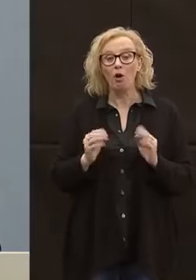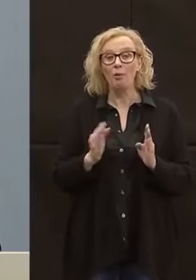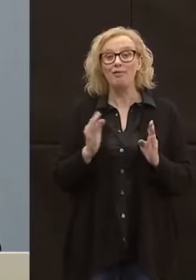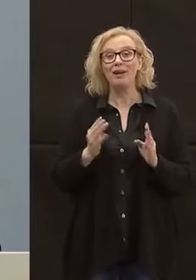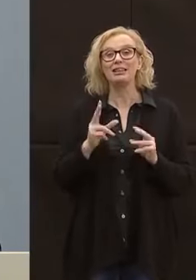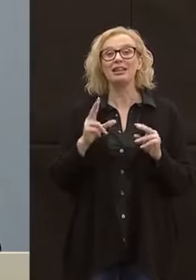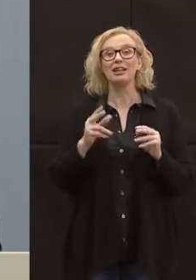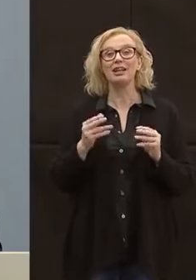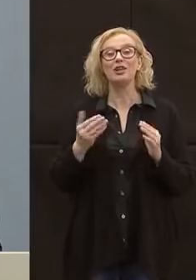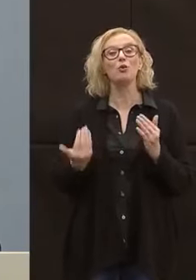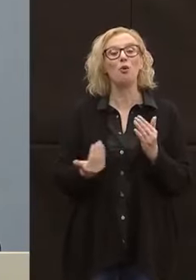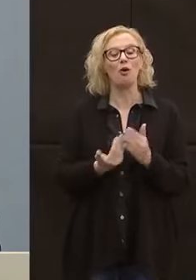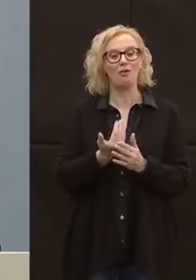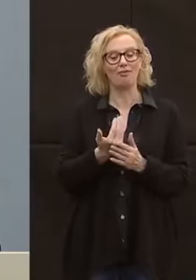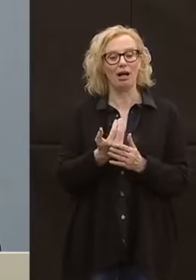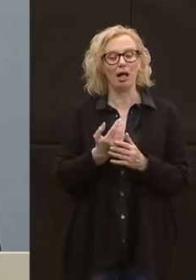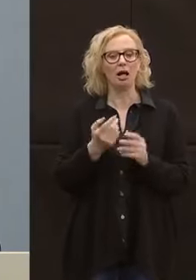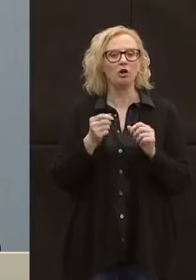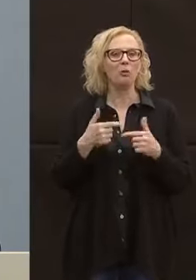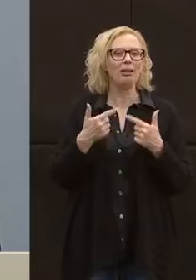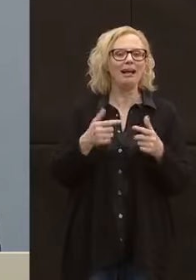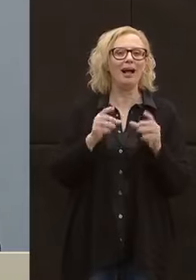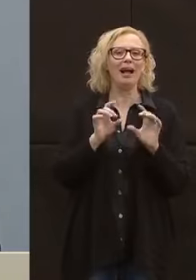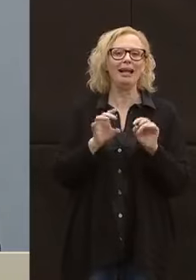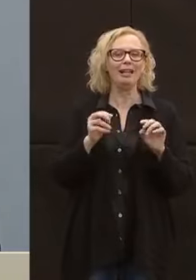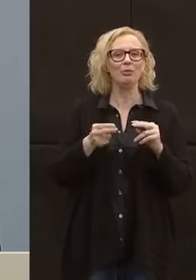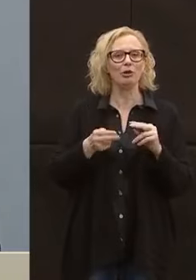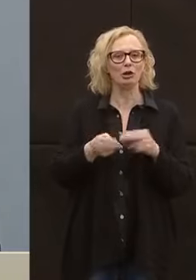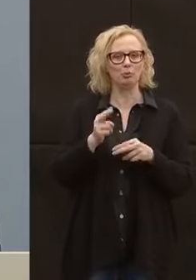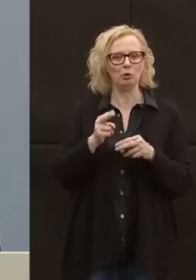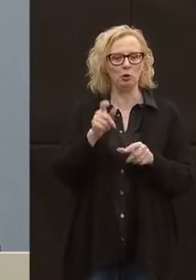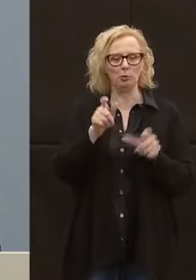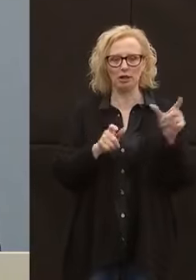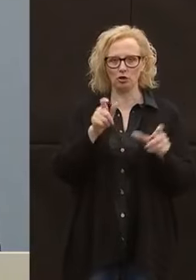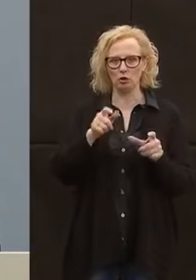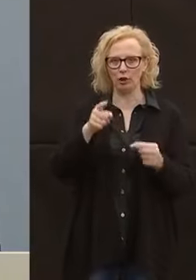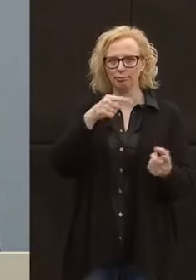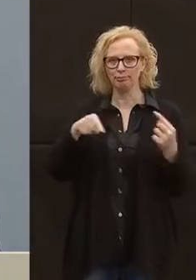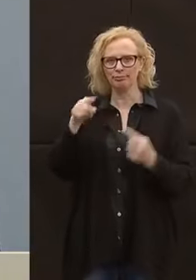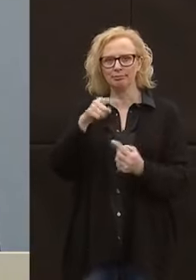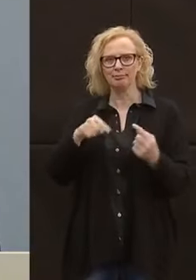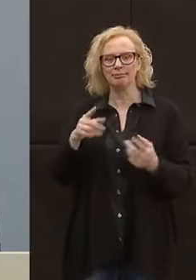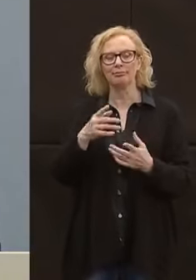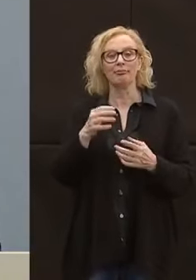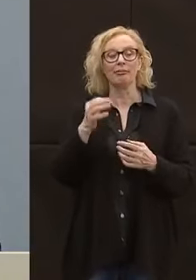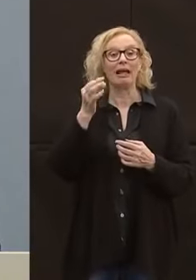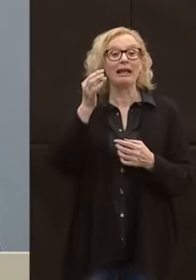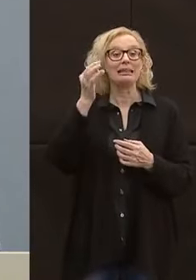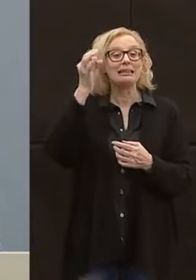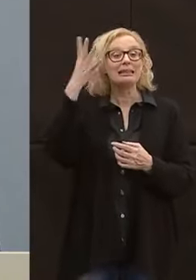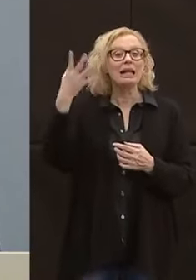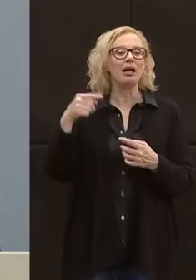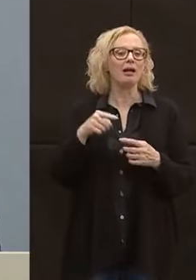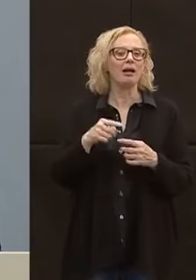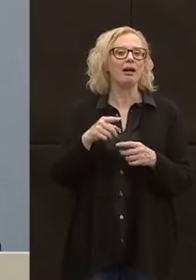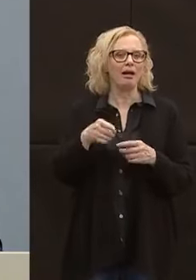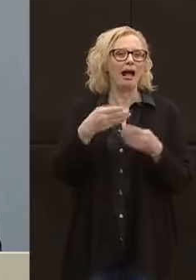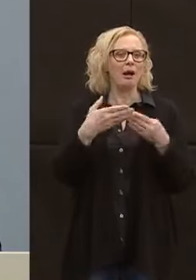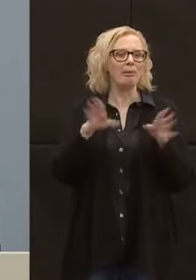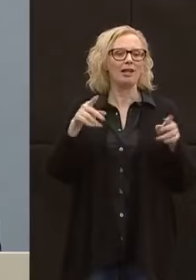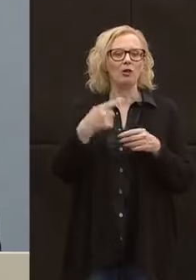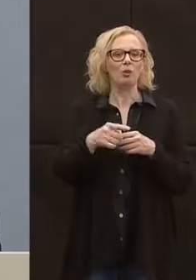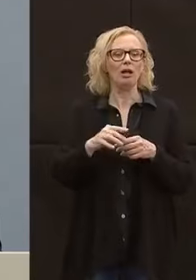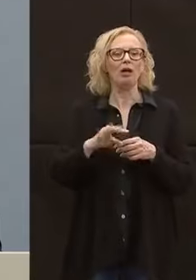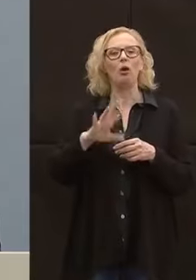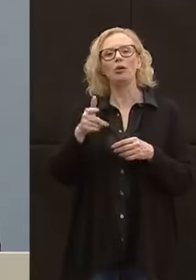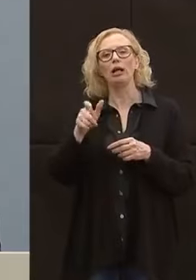daremo maggiore libertà di spostamento ai cittadini, ma è chiaro che se apri su quel fronte lì, poi arrivano i cittadini che ti chiedono che hanno la